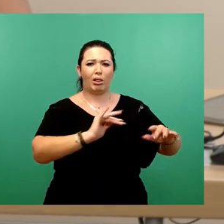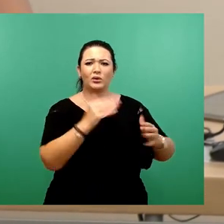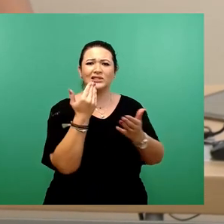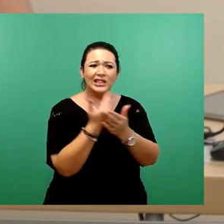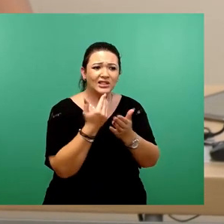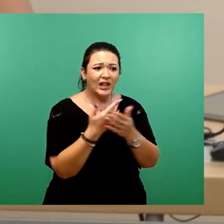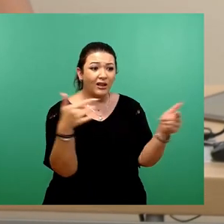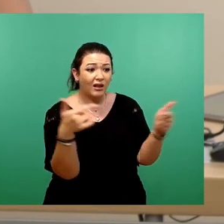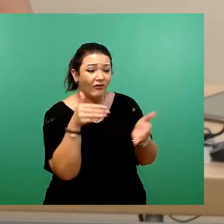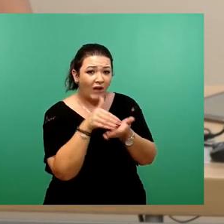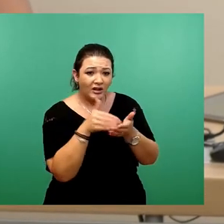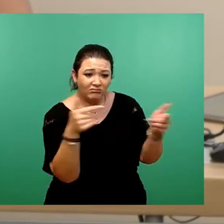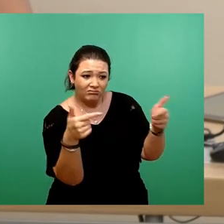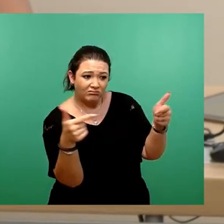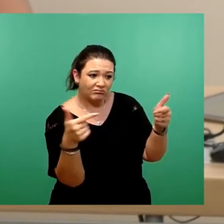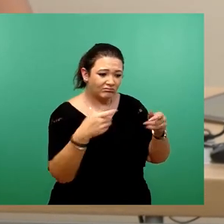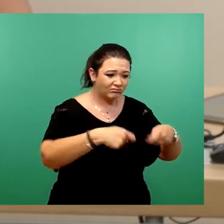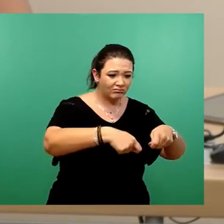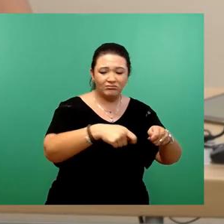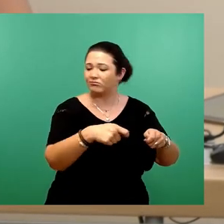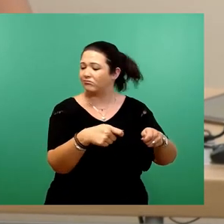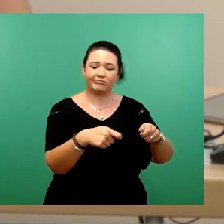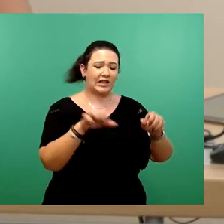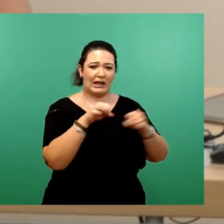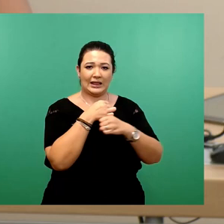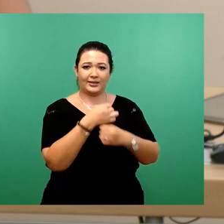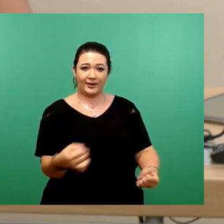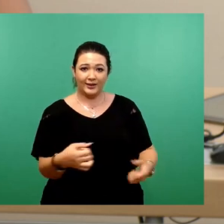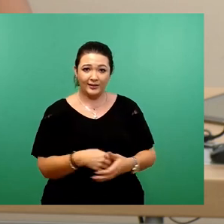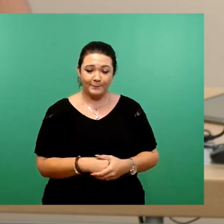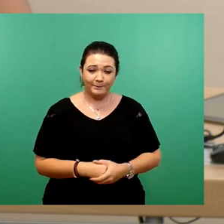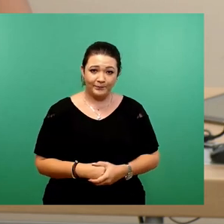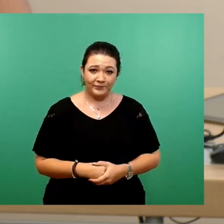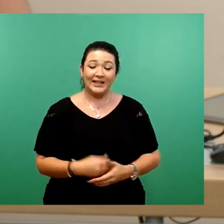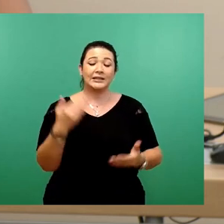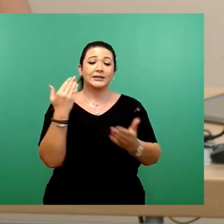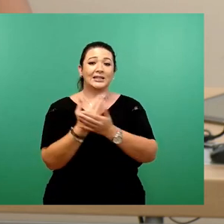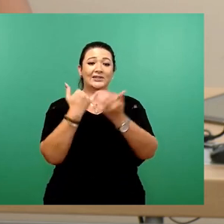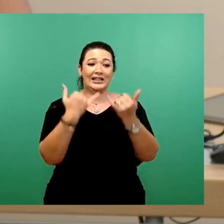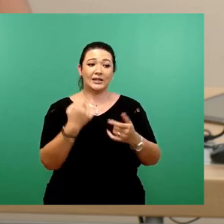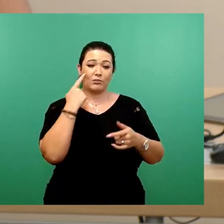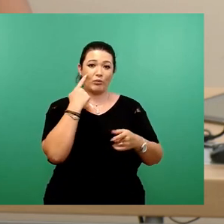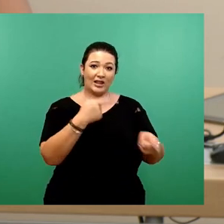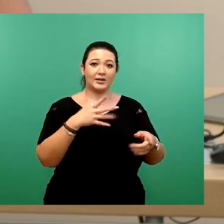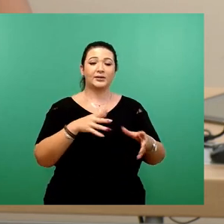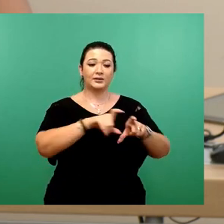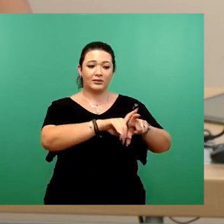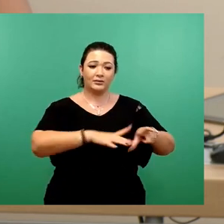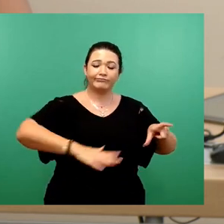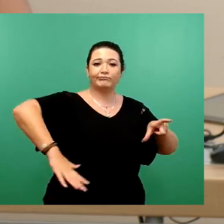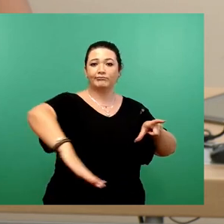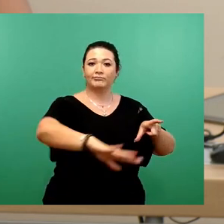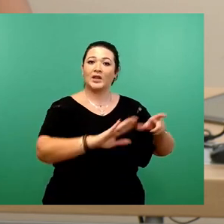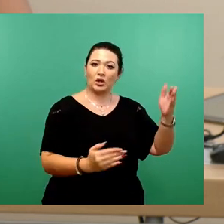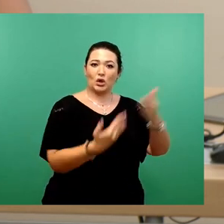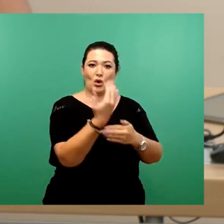machten und auch nicht entfernt werden konnte. Deshalb wird zurzeit dieses Beet erneuert und das neue Rosenbeet wird dann